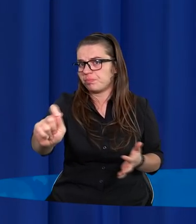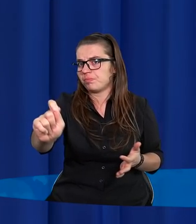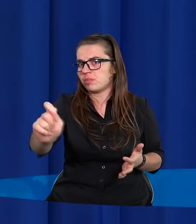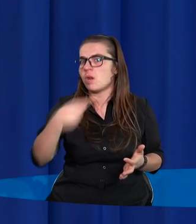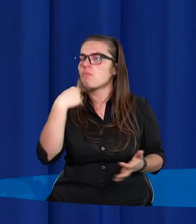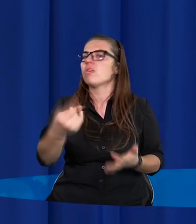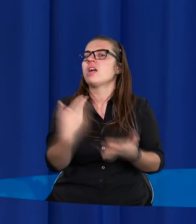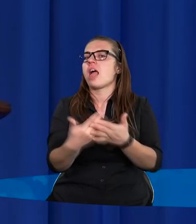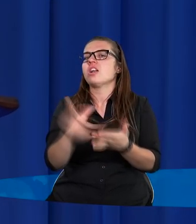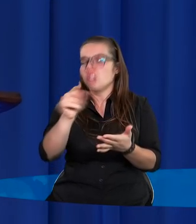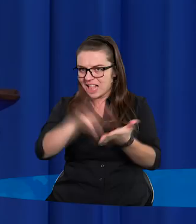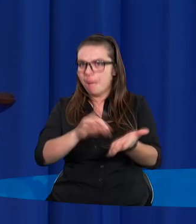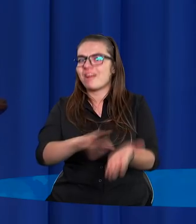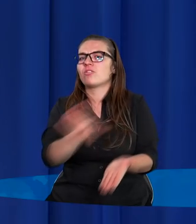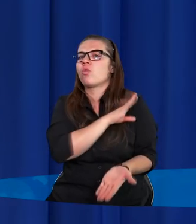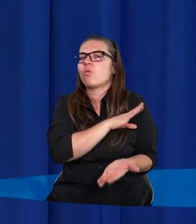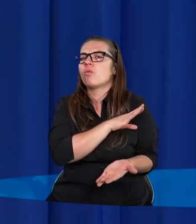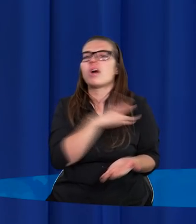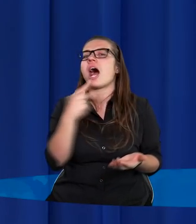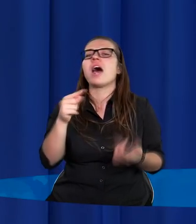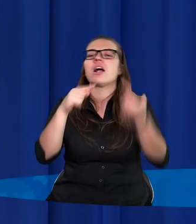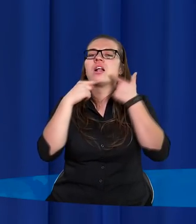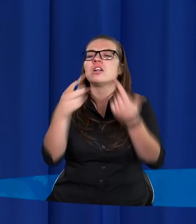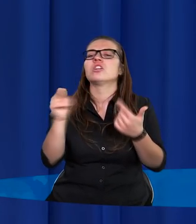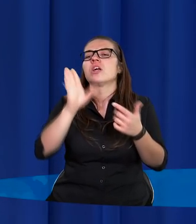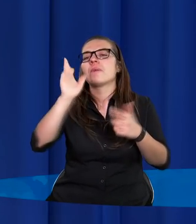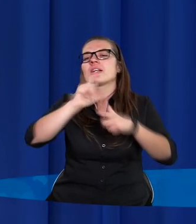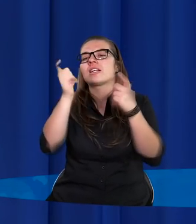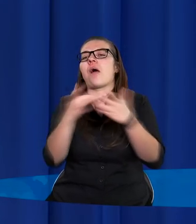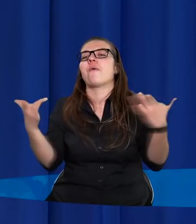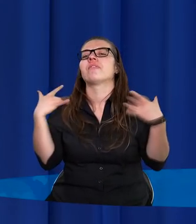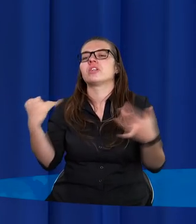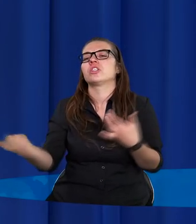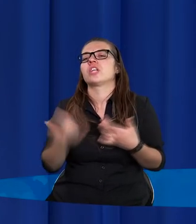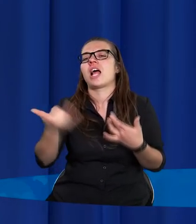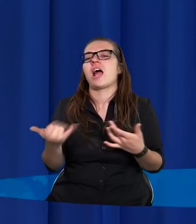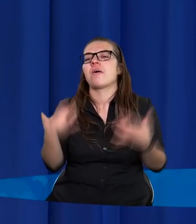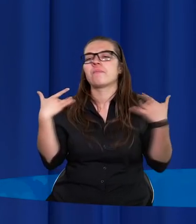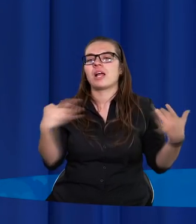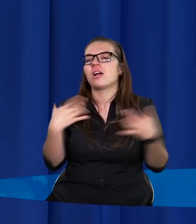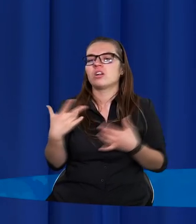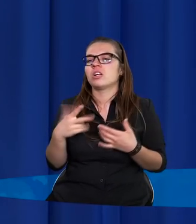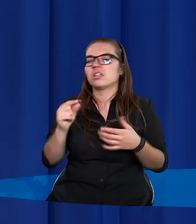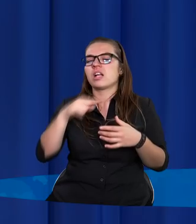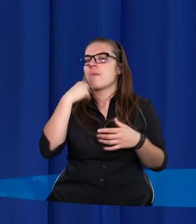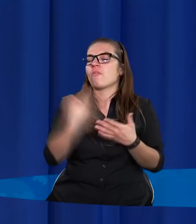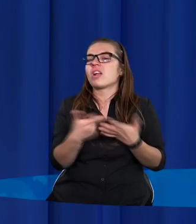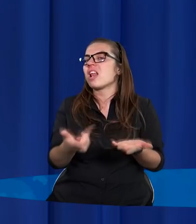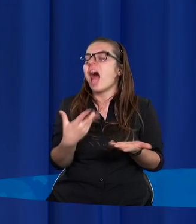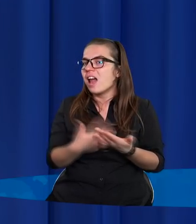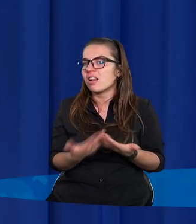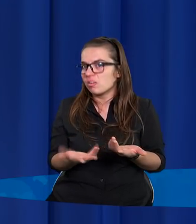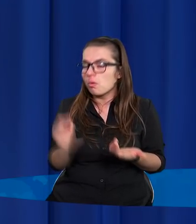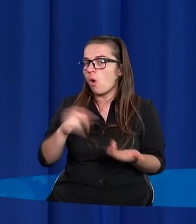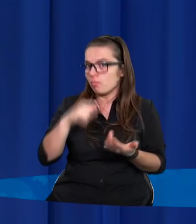na pewno umrzesz, a nie powiedział, będziesz naprawdę przez całą wieczność cierpiał niewyobrażalnie, nawet sobie nie jesteś w stanie tego